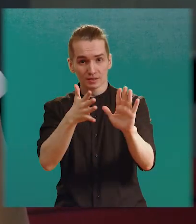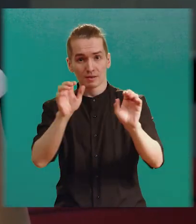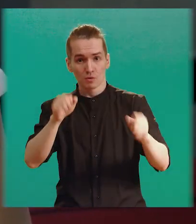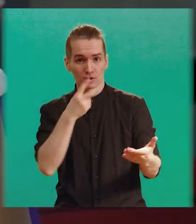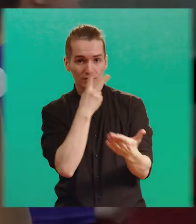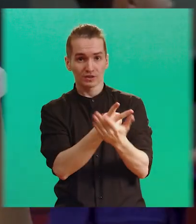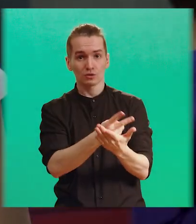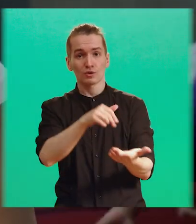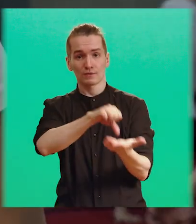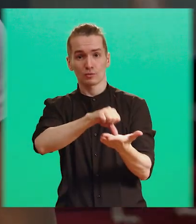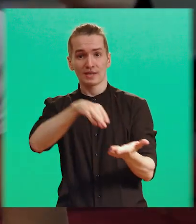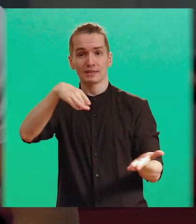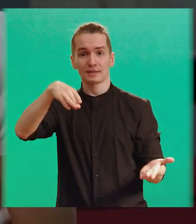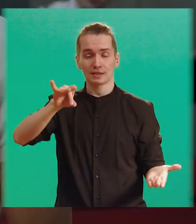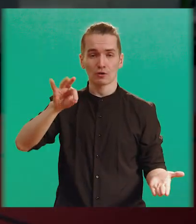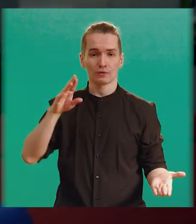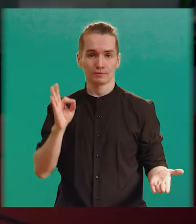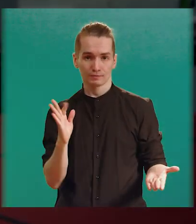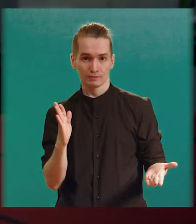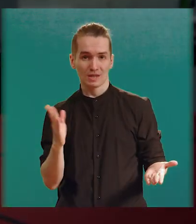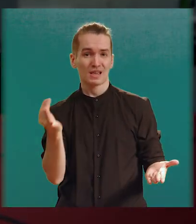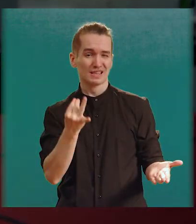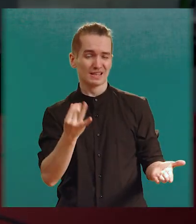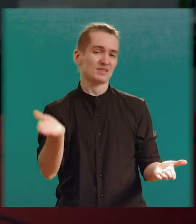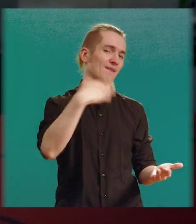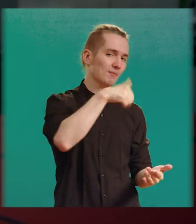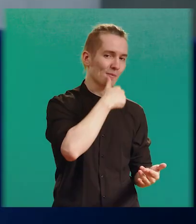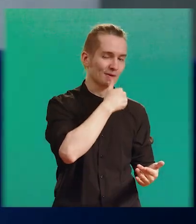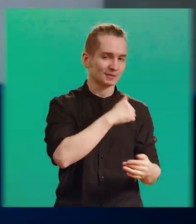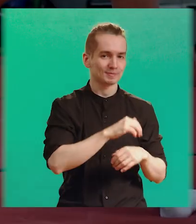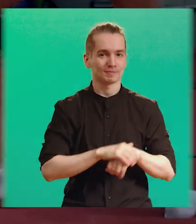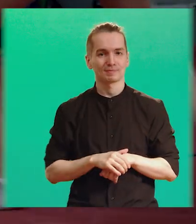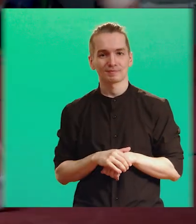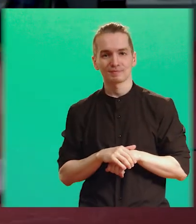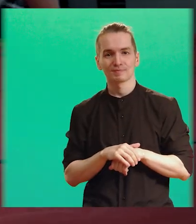убедиться, достаточно взглянуть на выступления трикеров. Стало интересно? Давай пробовать!